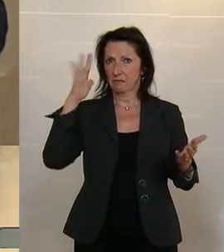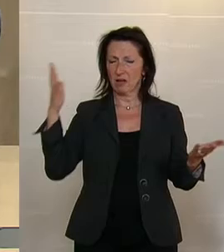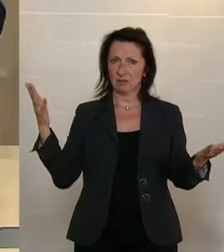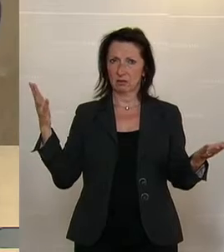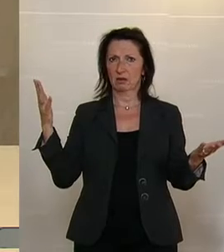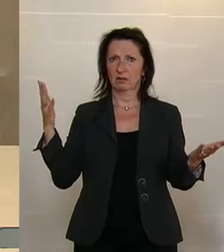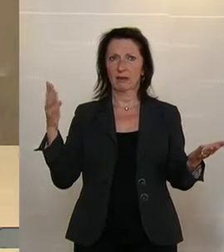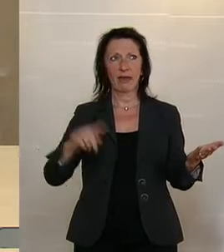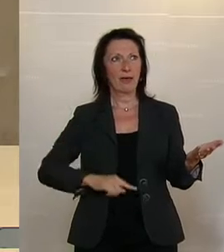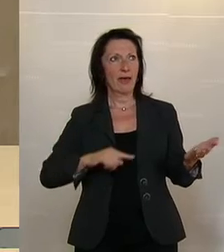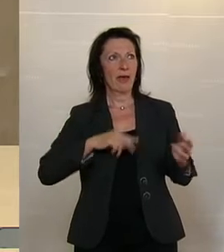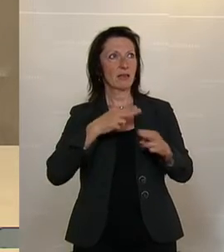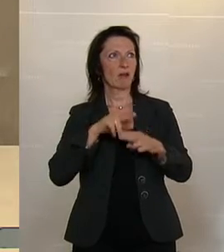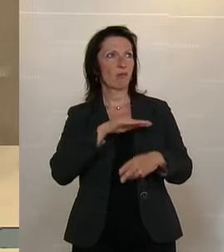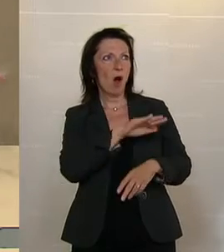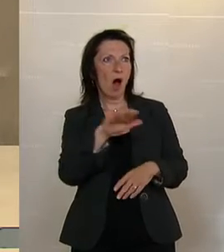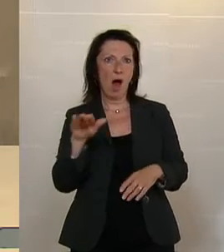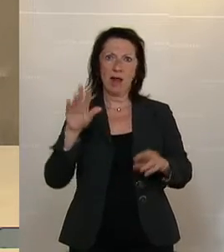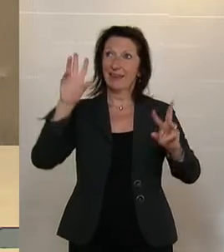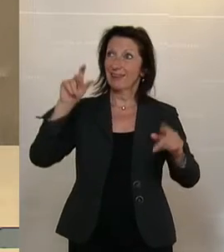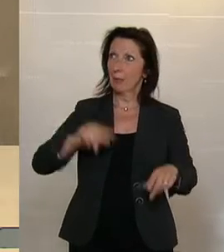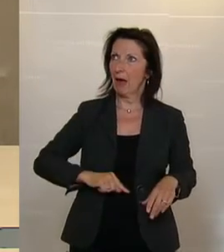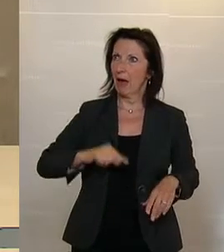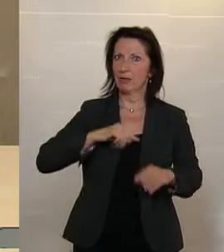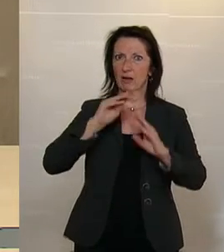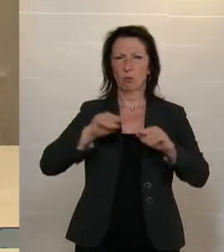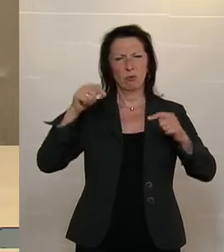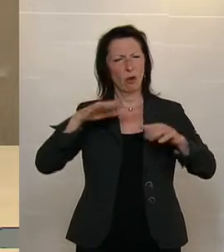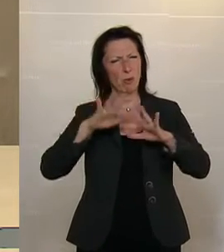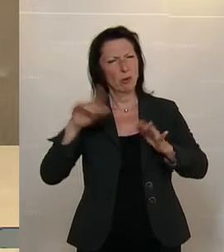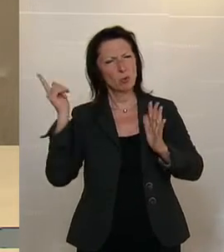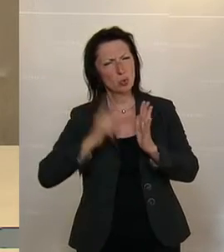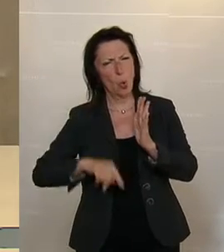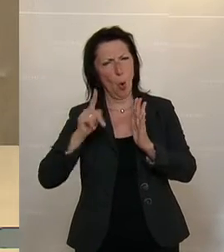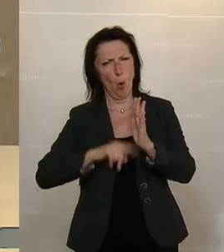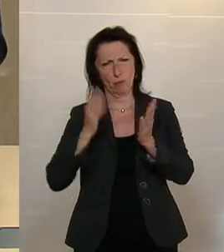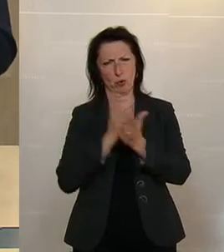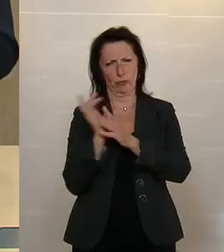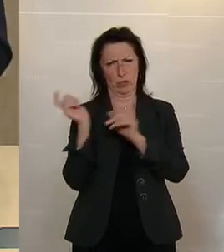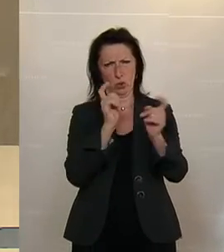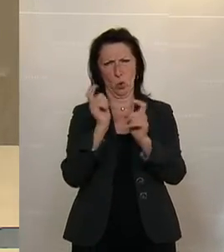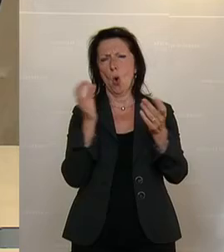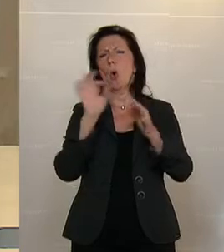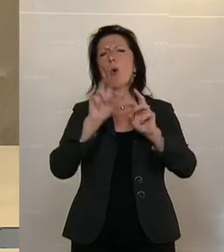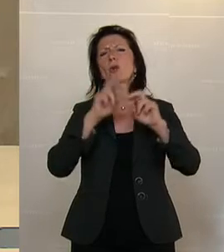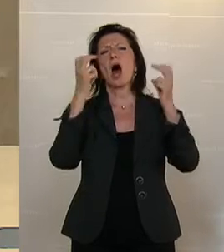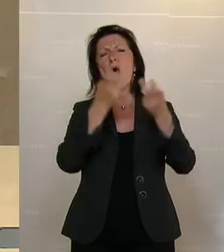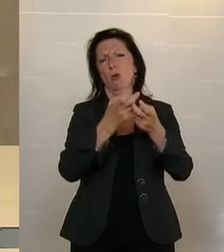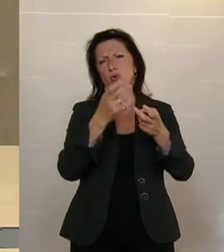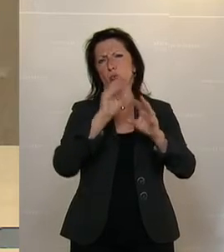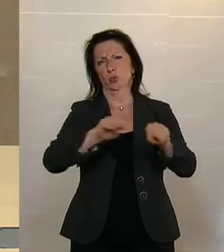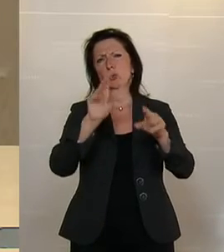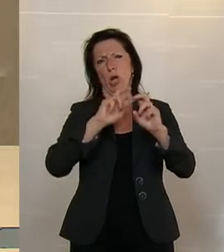Ethik für alle, Ethikunterricht hier im Parlament diskutiert haben, beziehungsweise in dem zuständigen Ausschuss, im